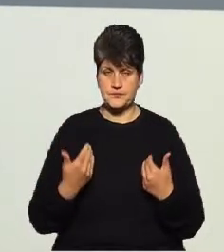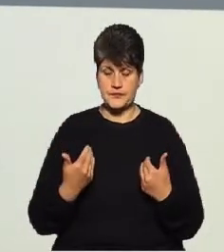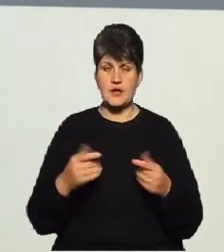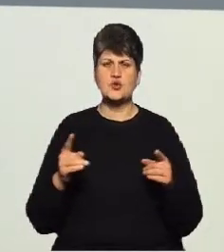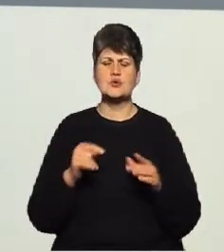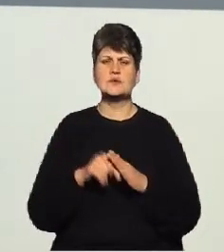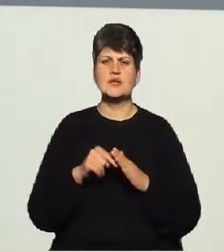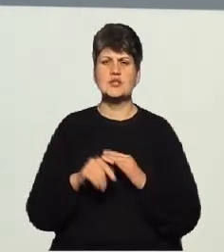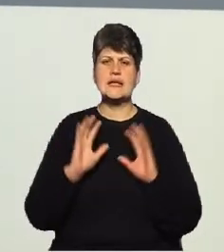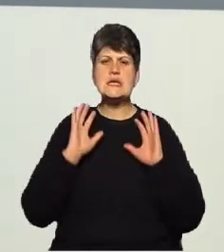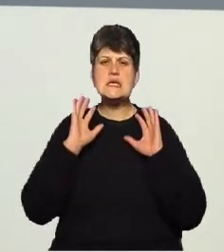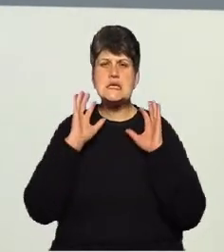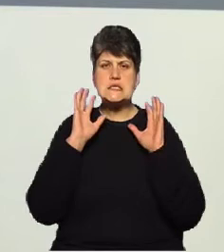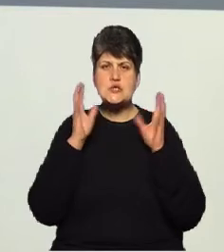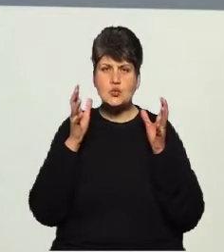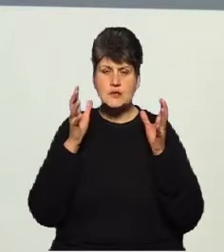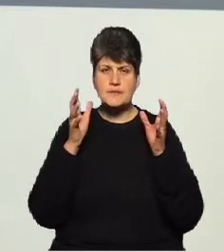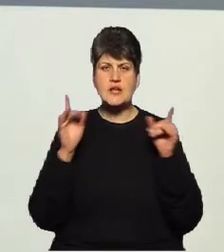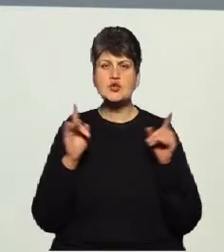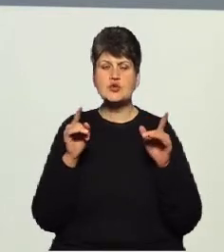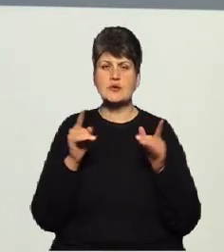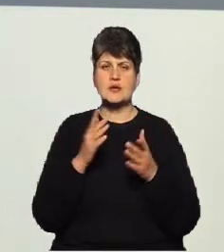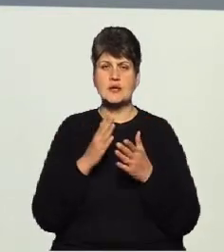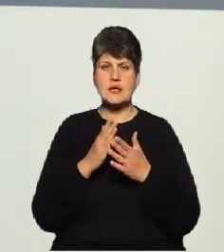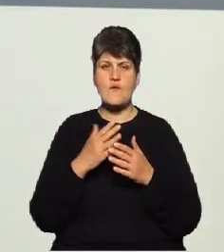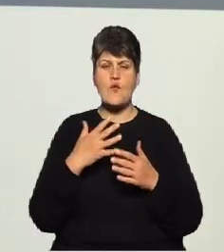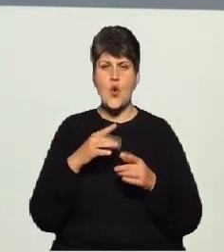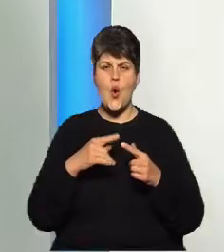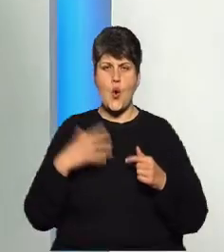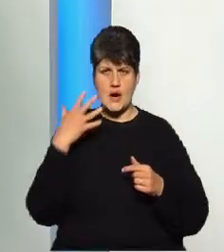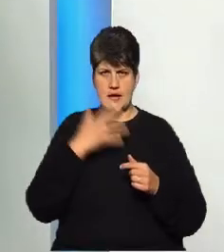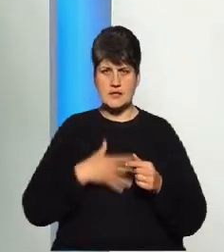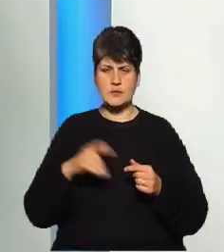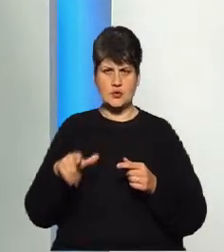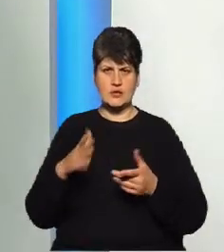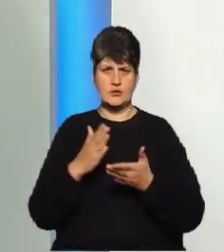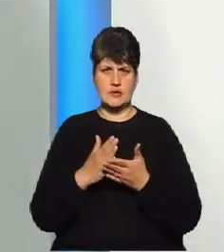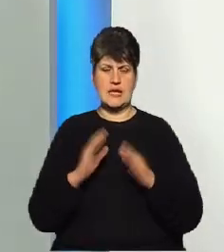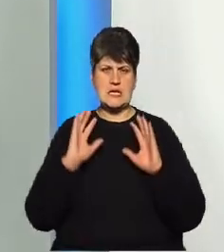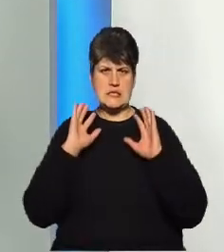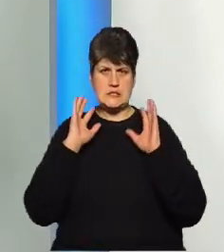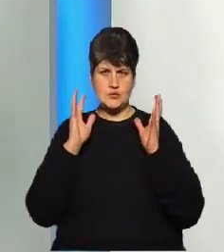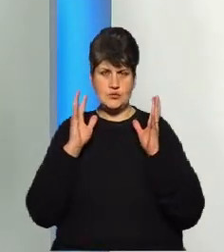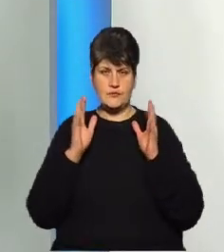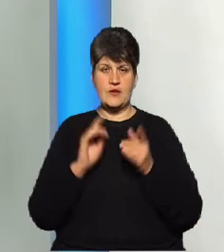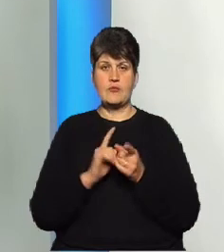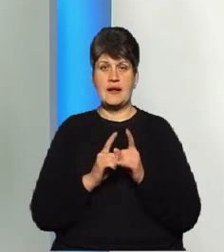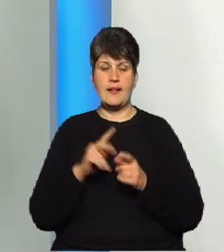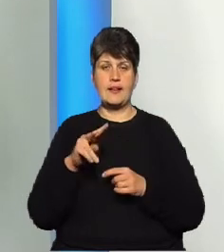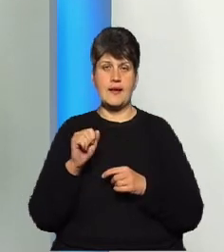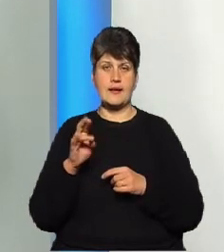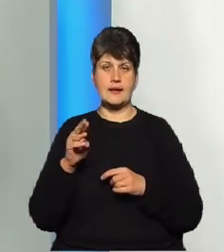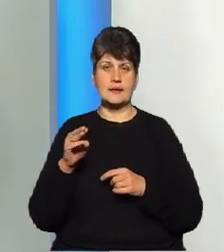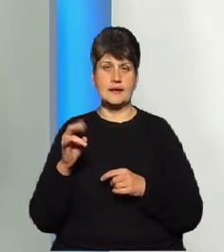насамперед і що відбувається в організмі людини, коли стається інсульт? У перегладі з латинської мови інсульт